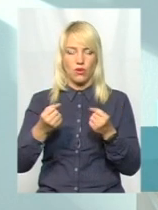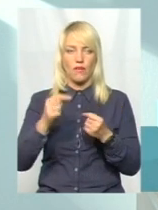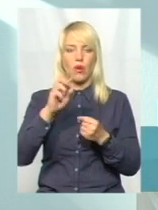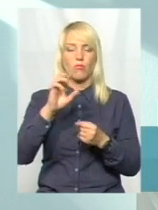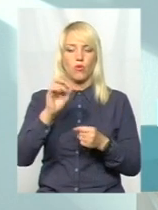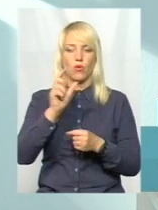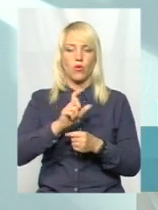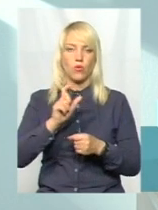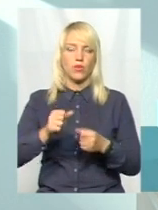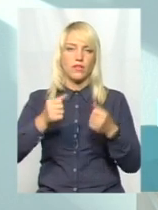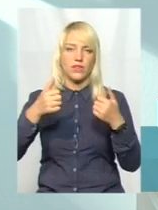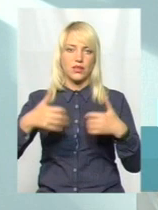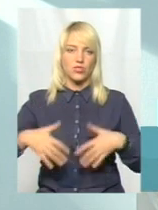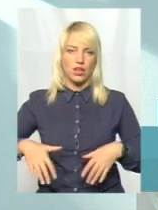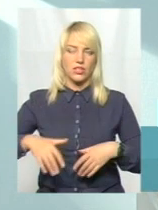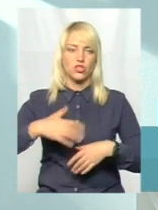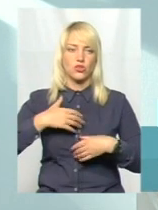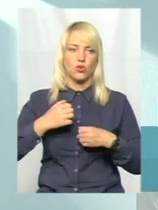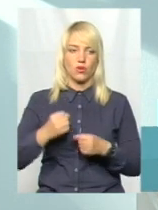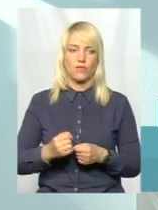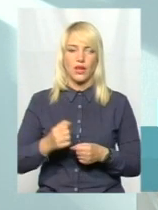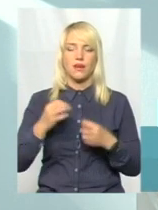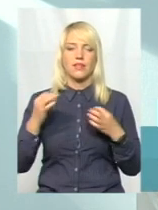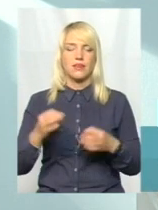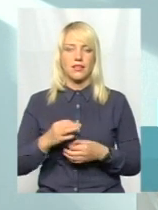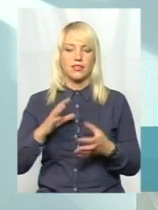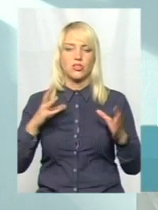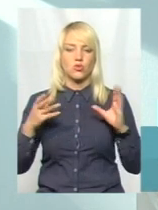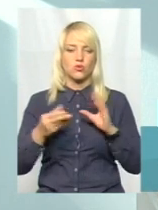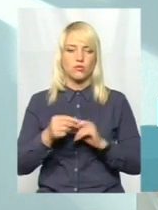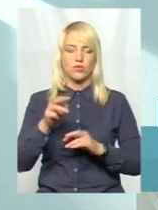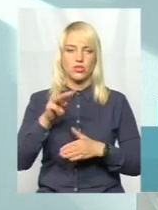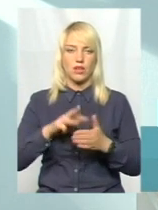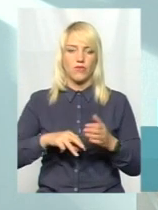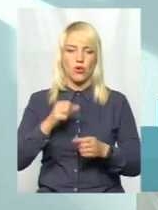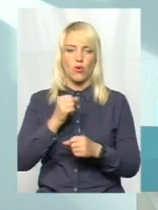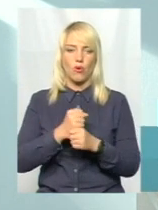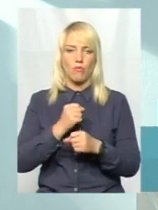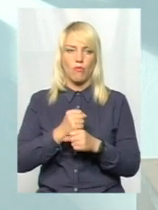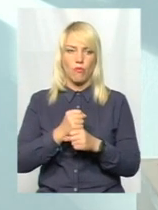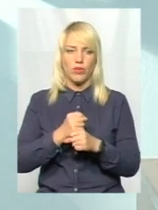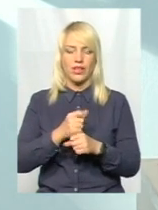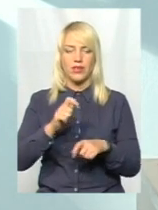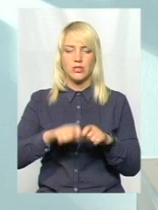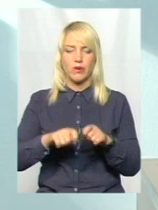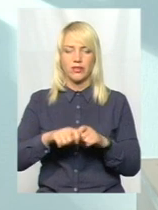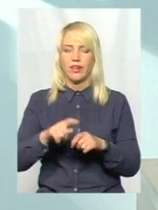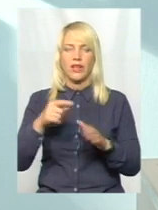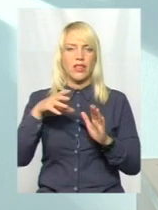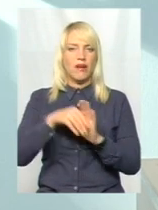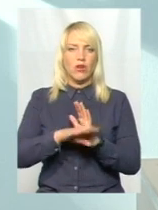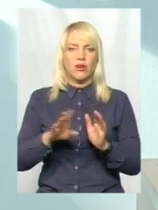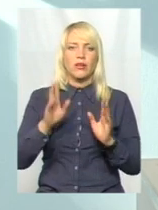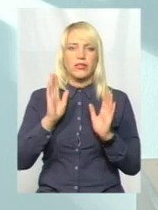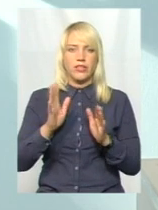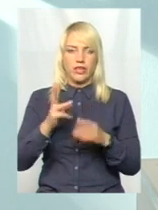'я в першу чергу. Жодна сума штрафів чи робота інспектора не заключається в накладанні штрафів або, скажімо, таких карних